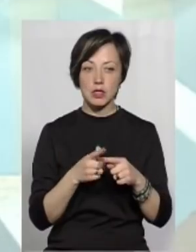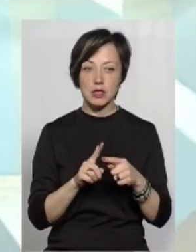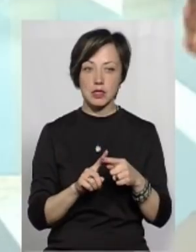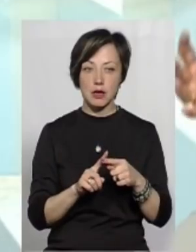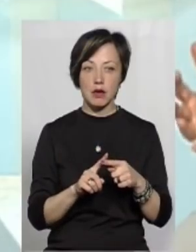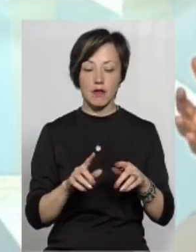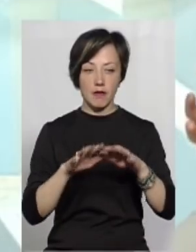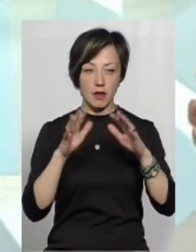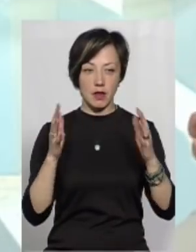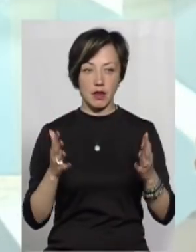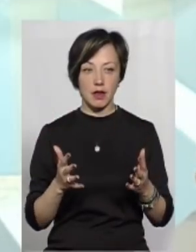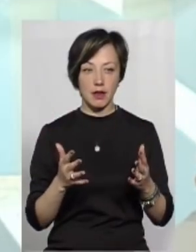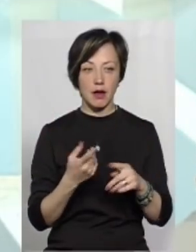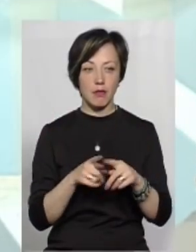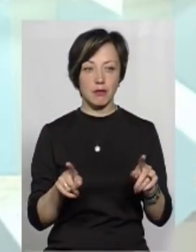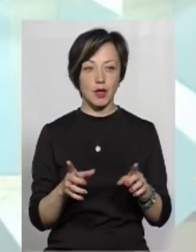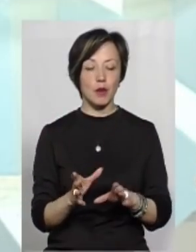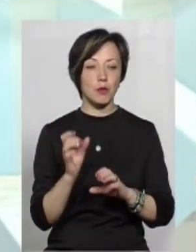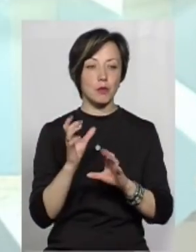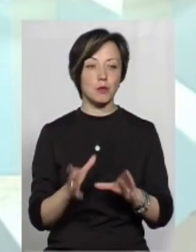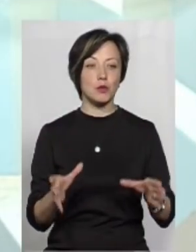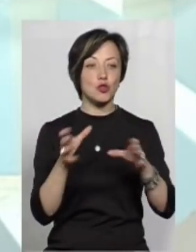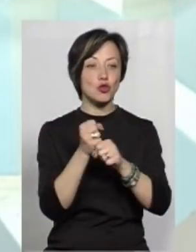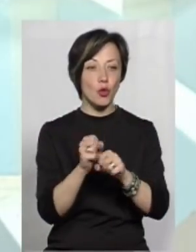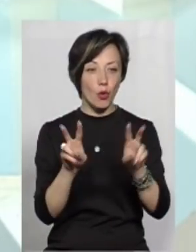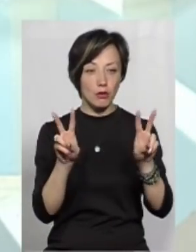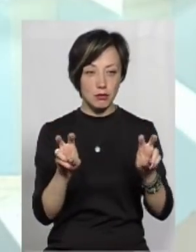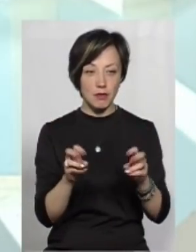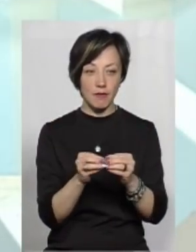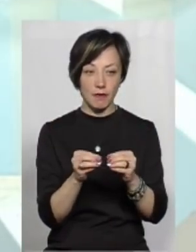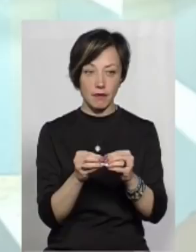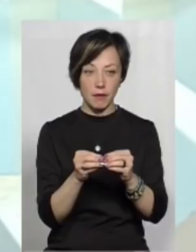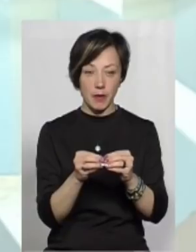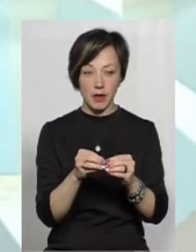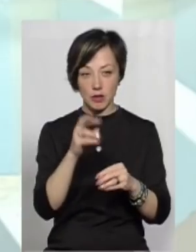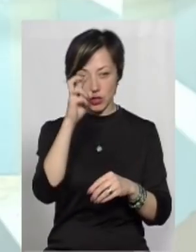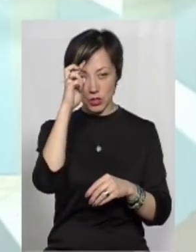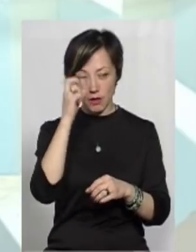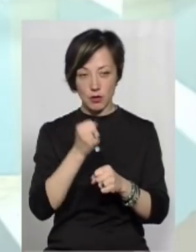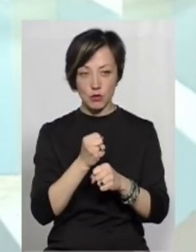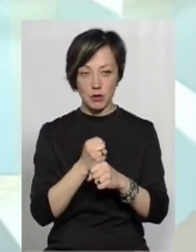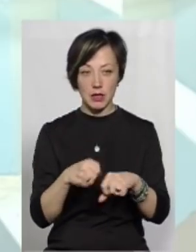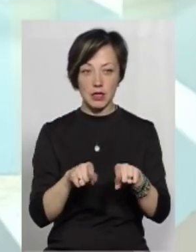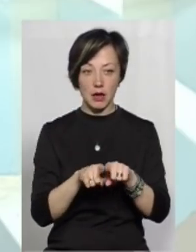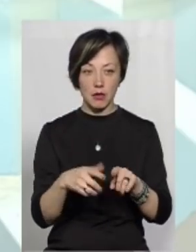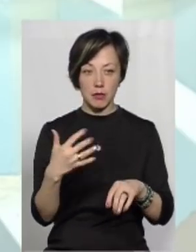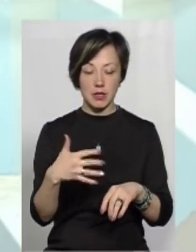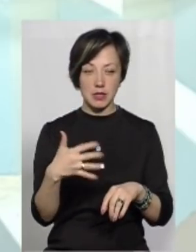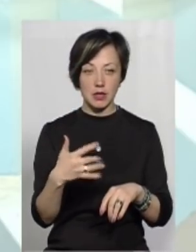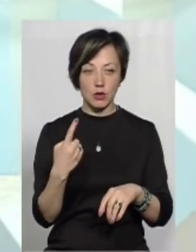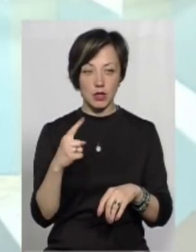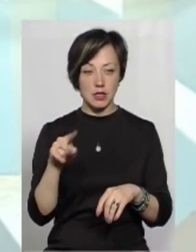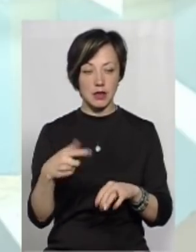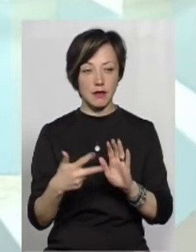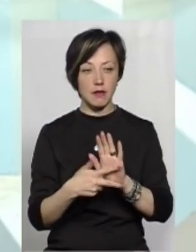один великий такий мішок. І він є фіксований. Держава зробила так, що 51